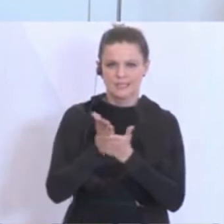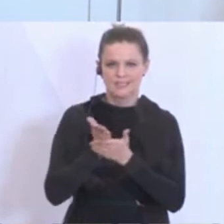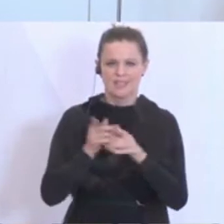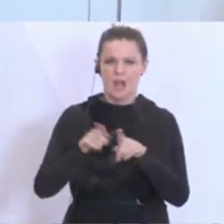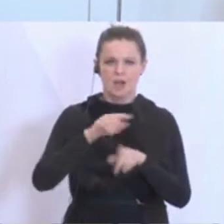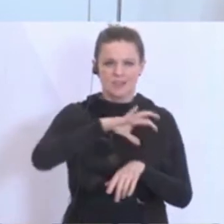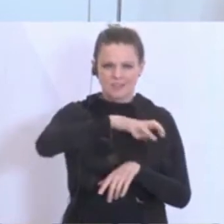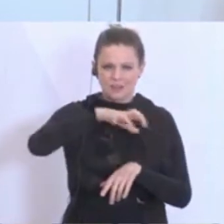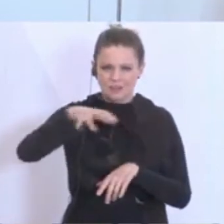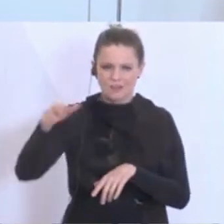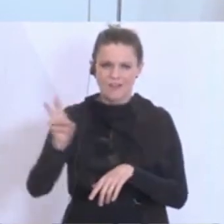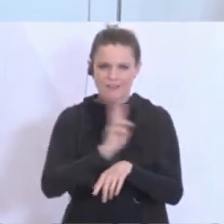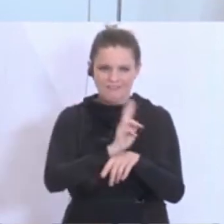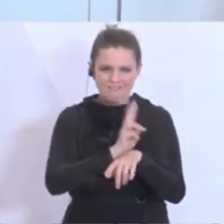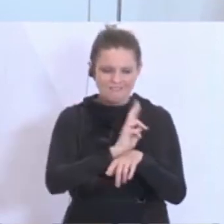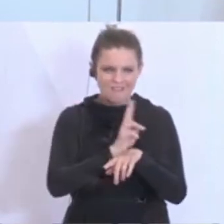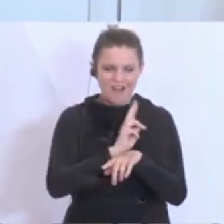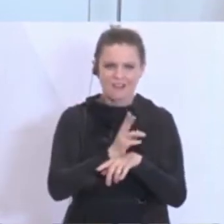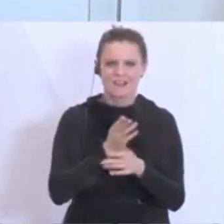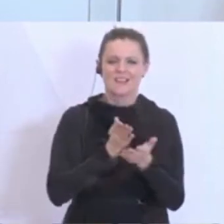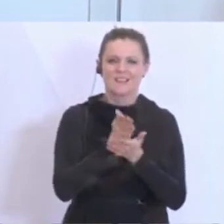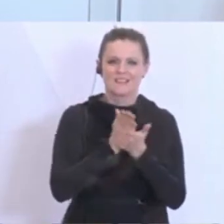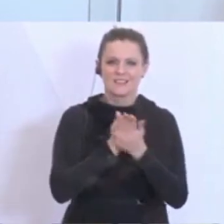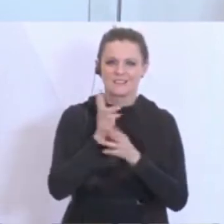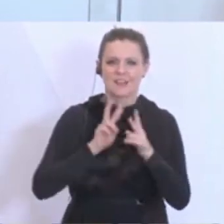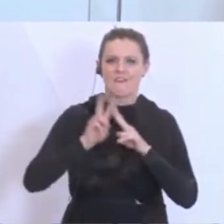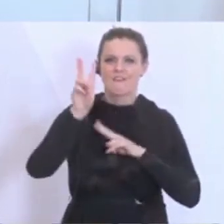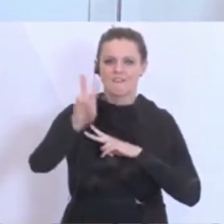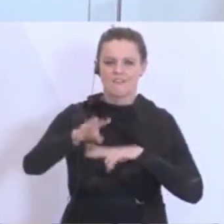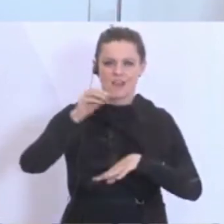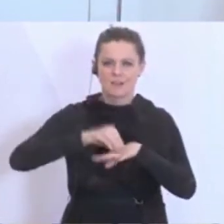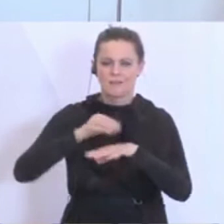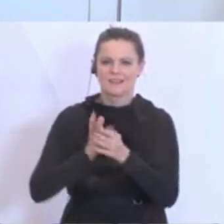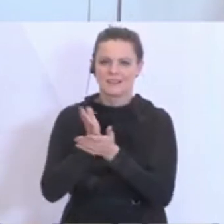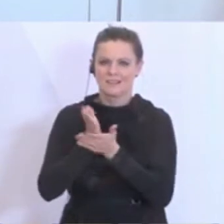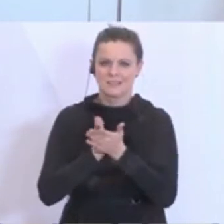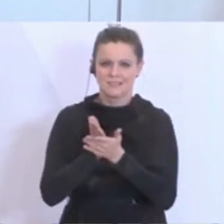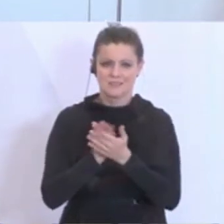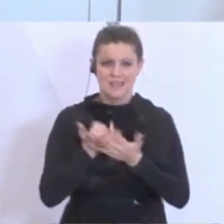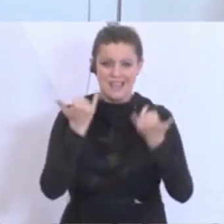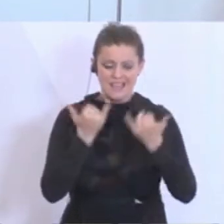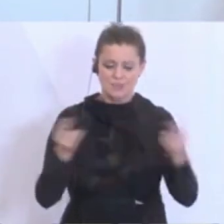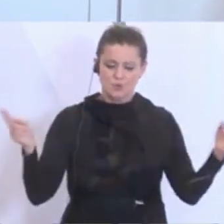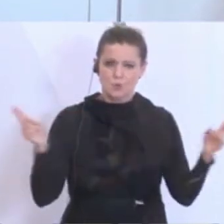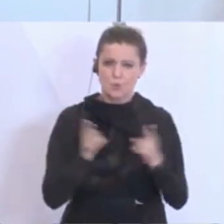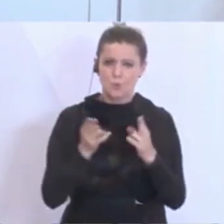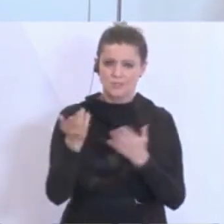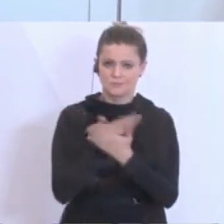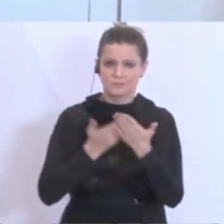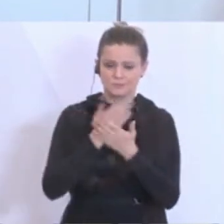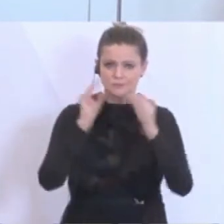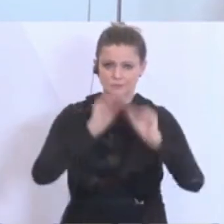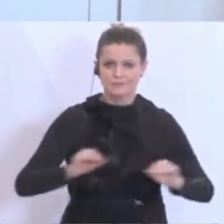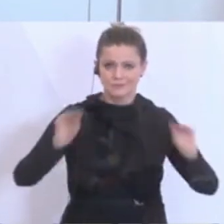Fernmeldedienst, um nur einige zu männern. Ich bitte um Verständnis, wenn aufgrund der Kürze der Ausbildungszeit von 14 Tagen